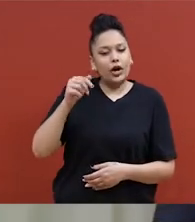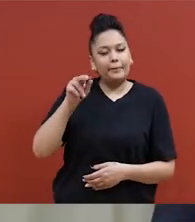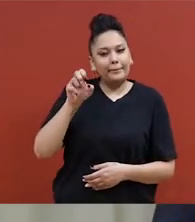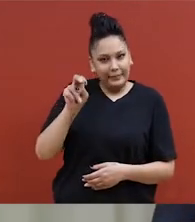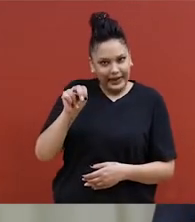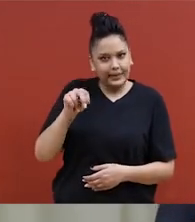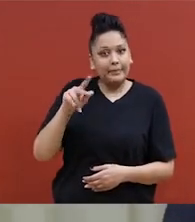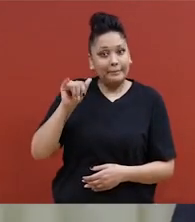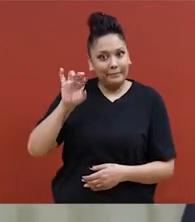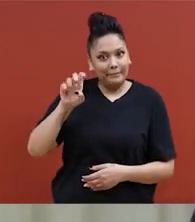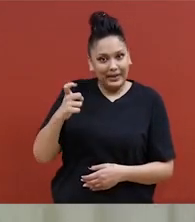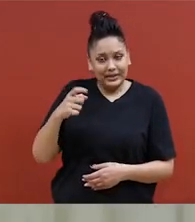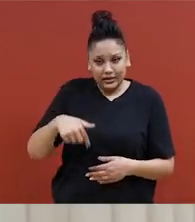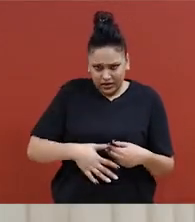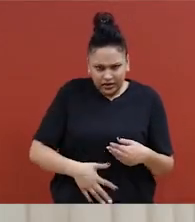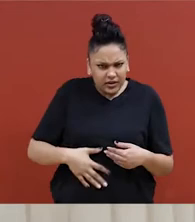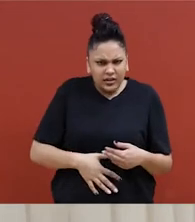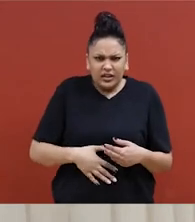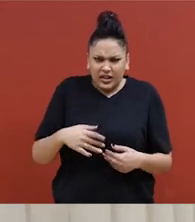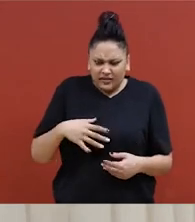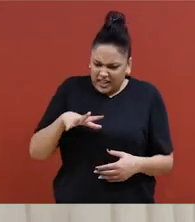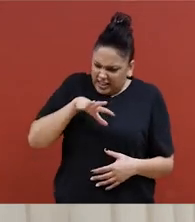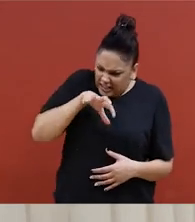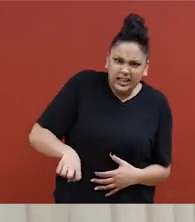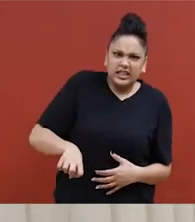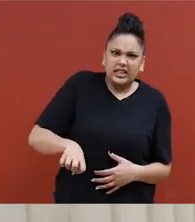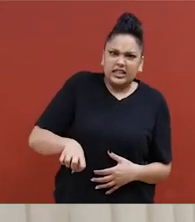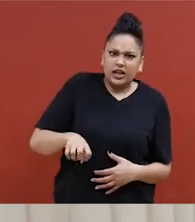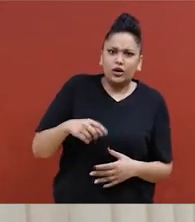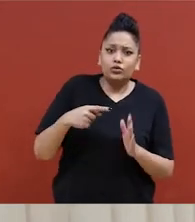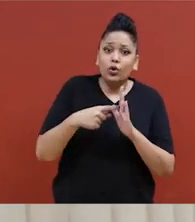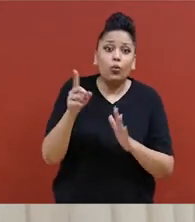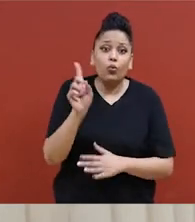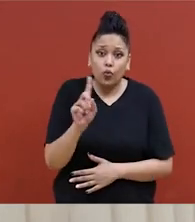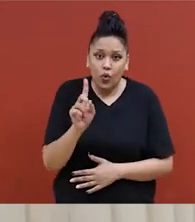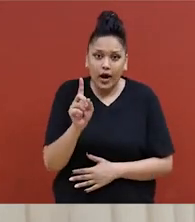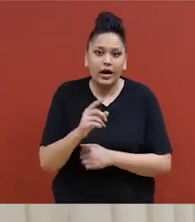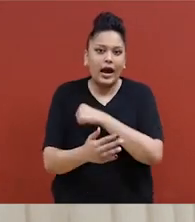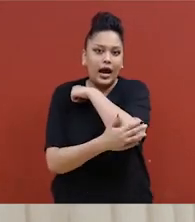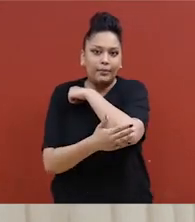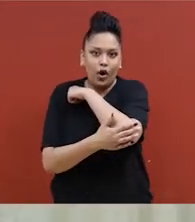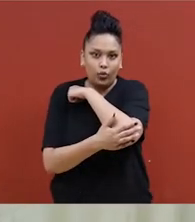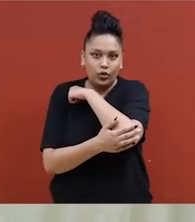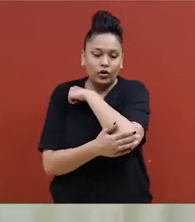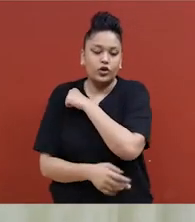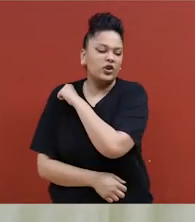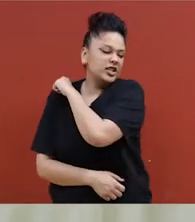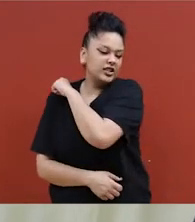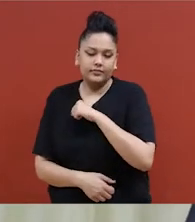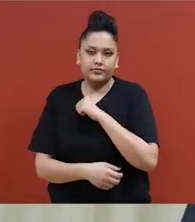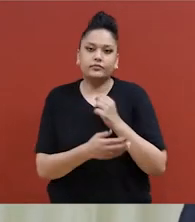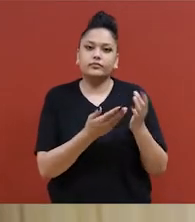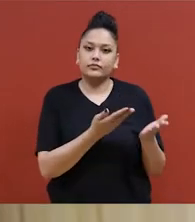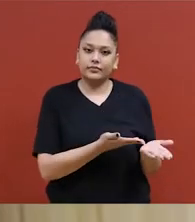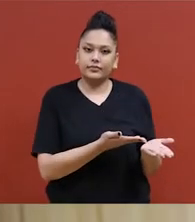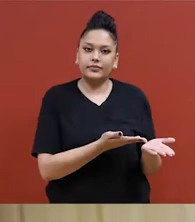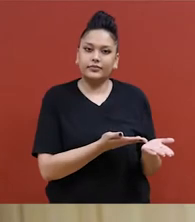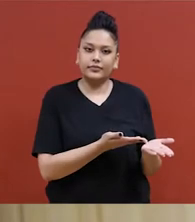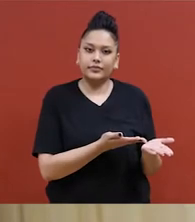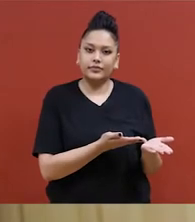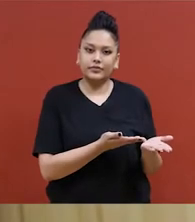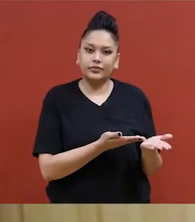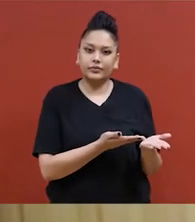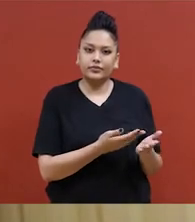Ce sont les trois zones que je peux atteindre très facilement en ce moment. Je peux commencer par un coup avec mon coude. Ça ressemble à ça.